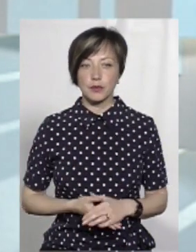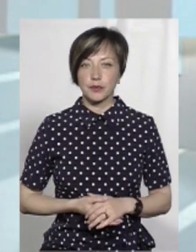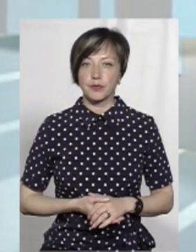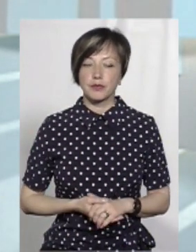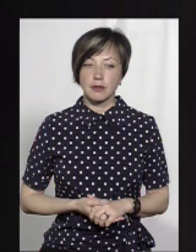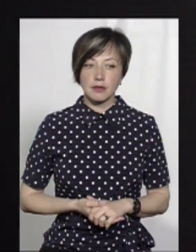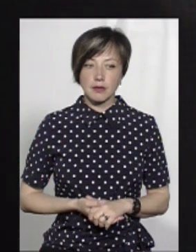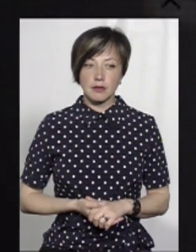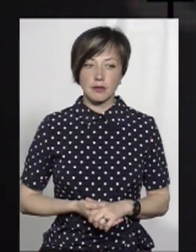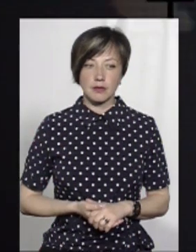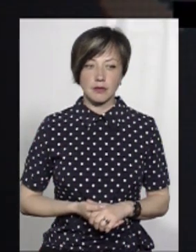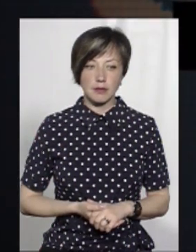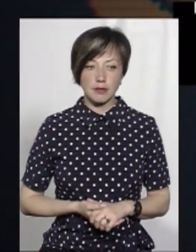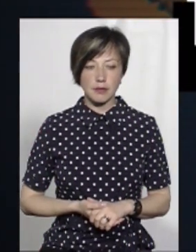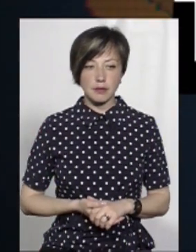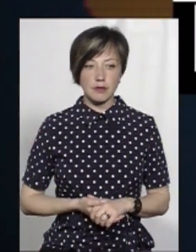спілкування.